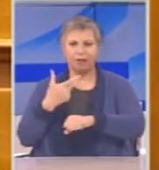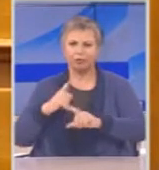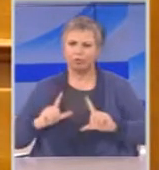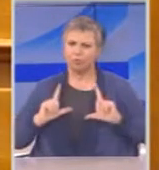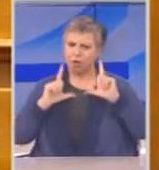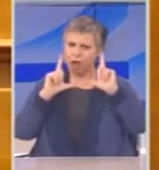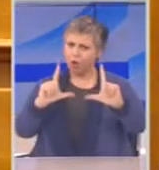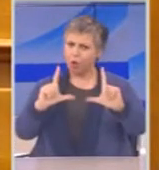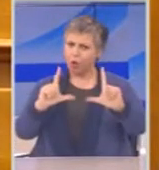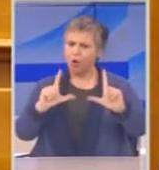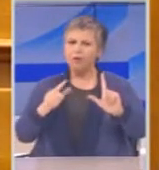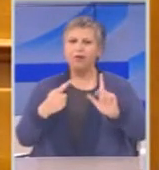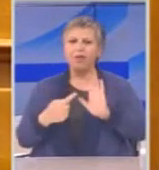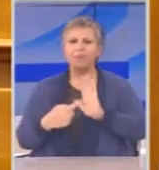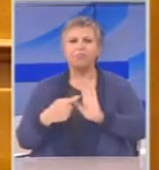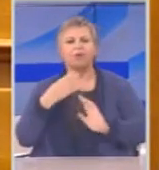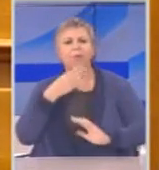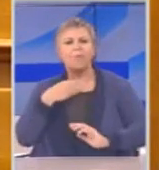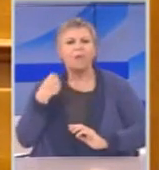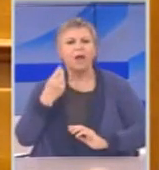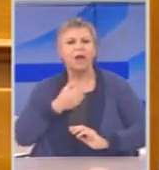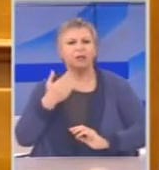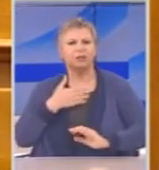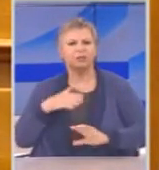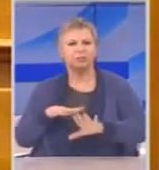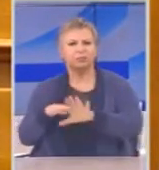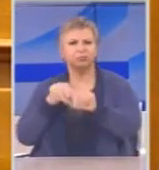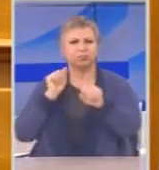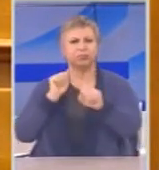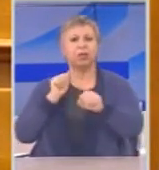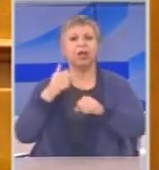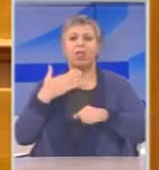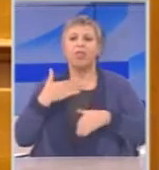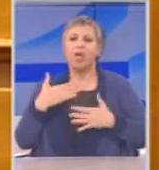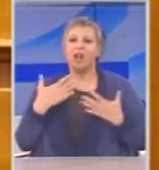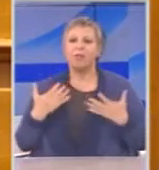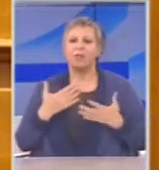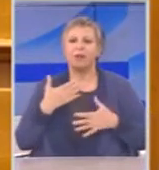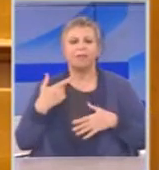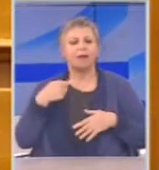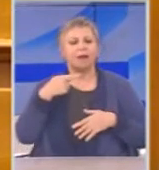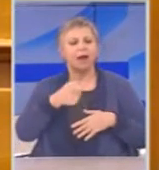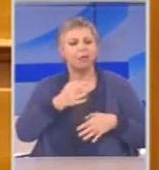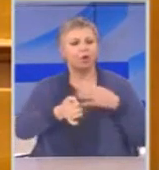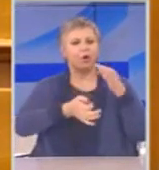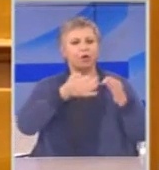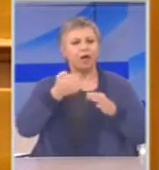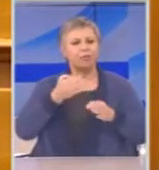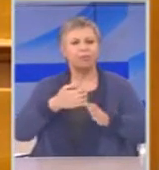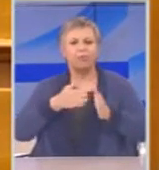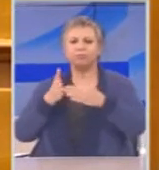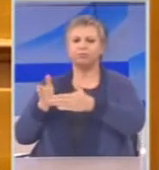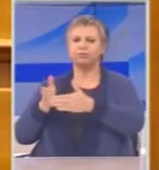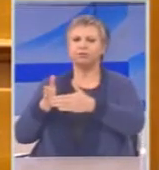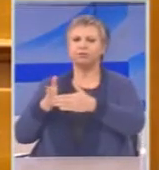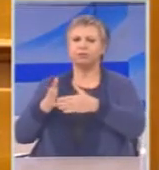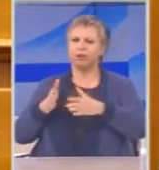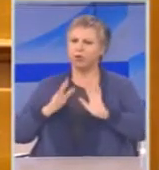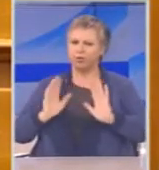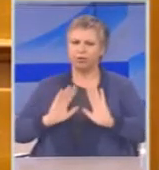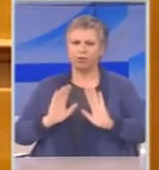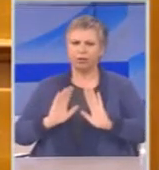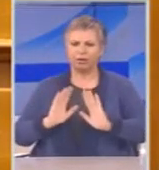Εγώ βγάζω ένα δεύτερο συμπέρασμα από αυτό. Προς τα περισσότερα κόμματα ή στις περισσότερες πολιτικές δυνάμεις